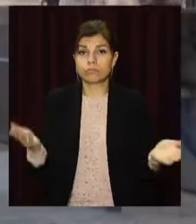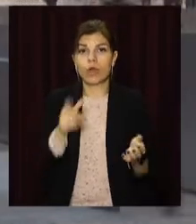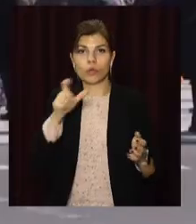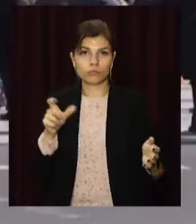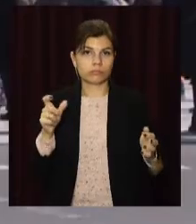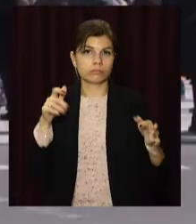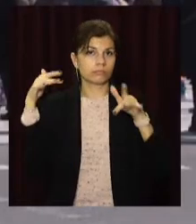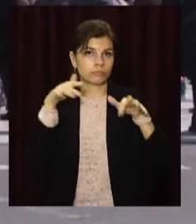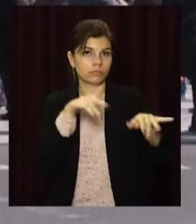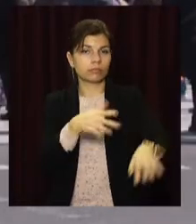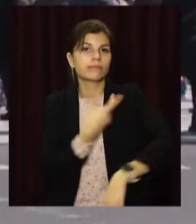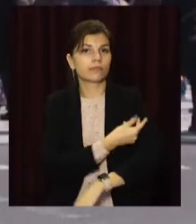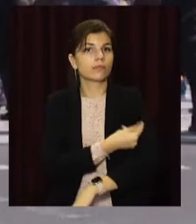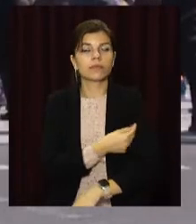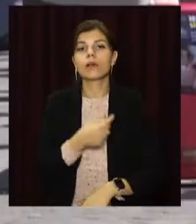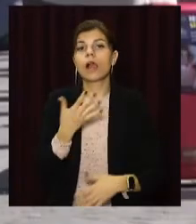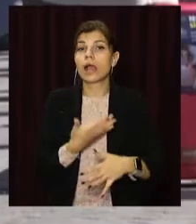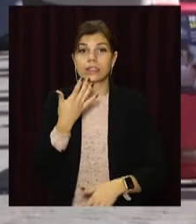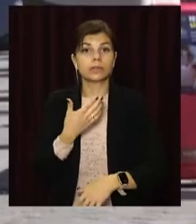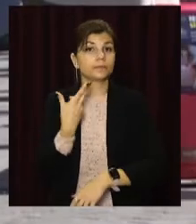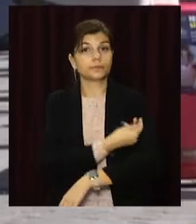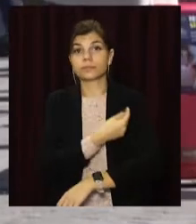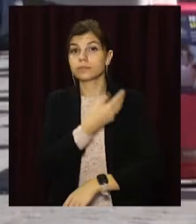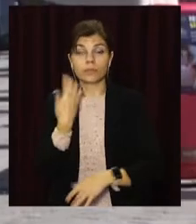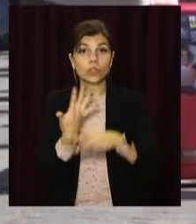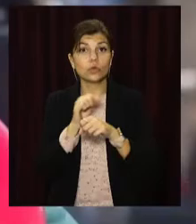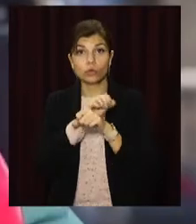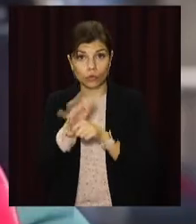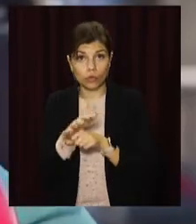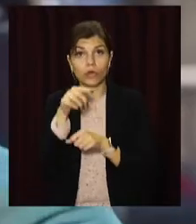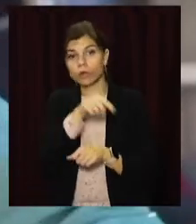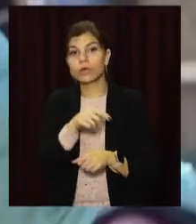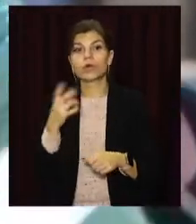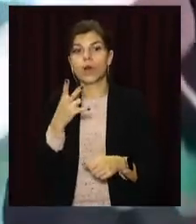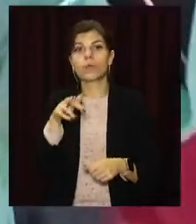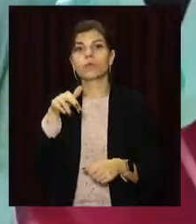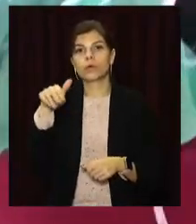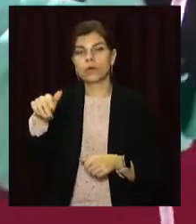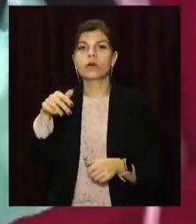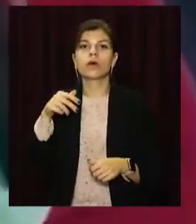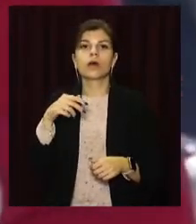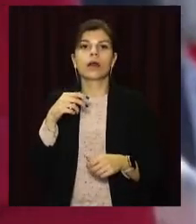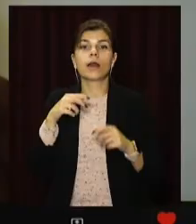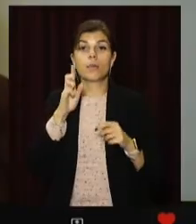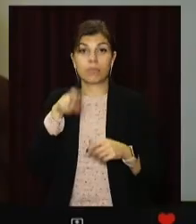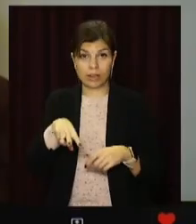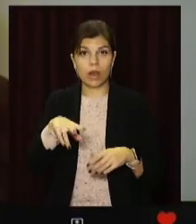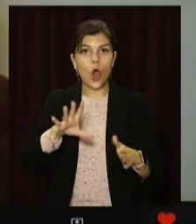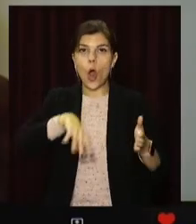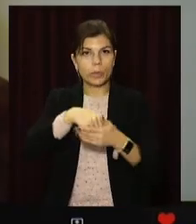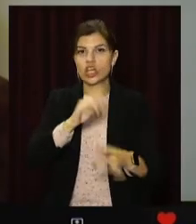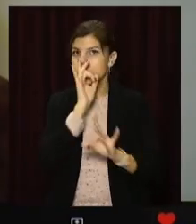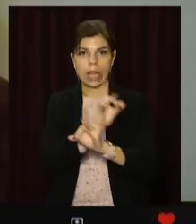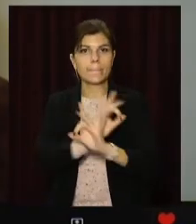вакцинованих громадян. Зокрема, якщо не імунізований захворіє на коронавірус, йому доведеться йти в неоплачувальний лікарняний. Я